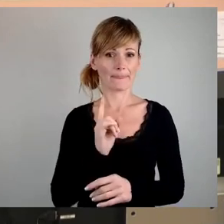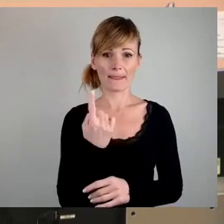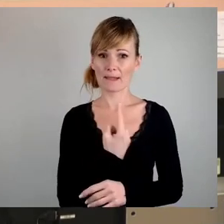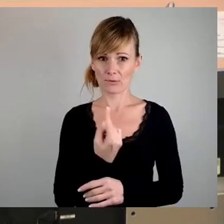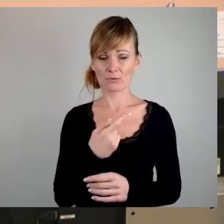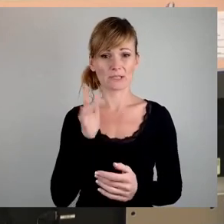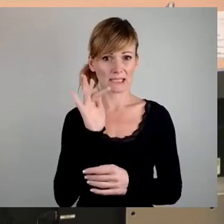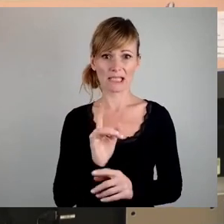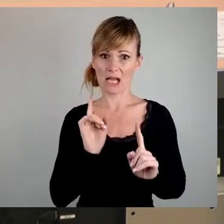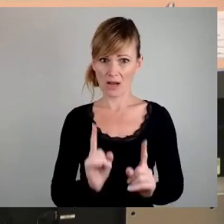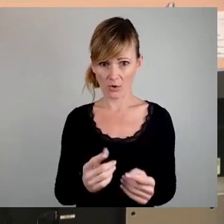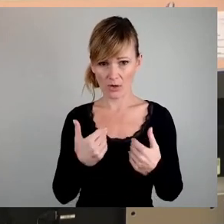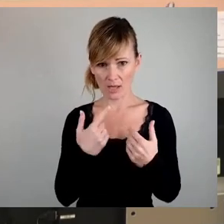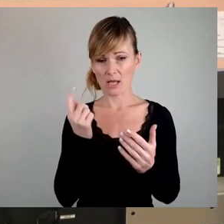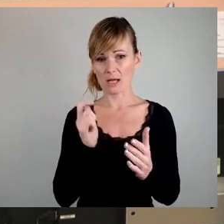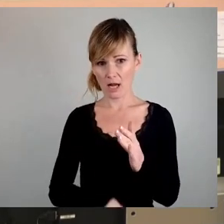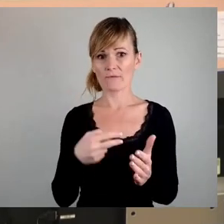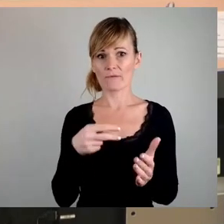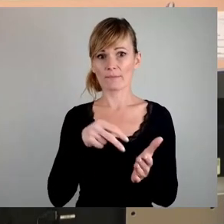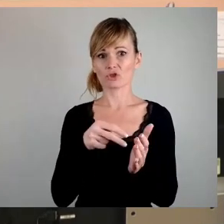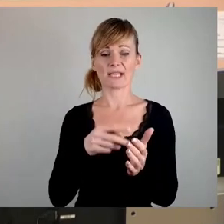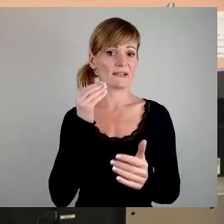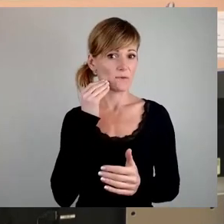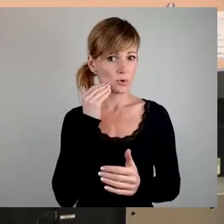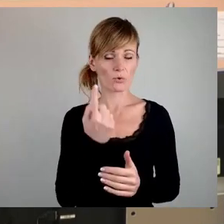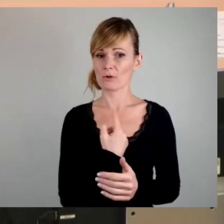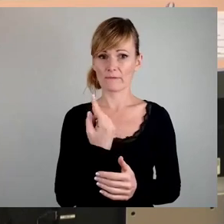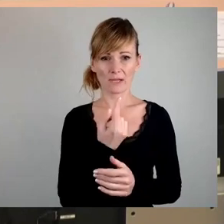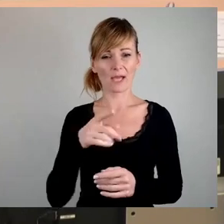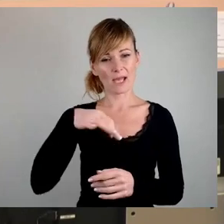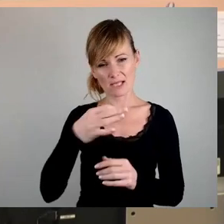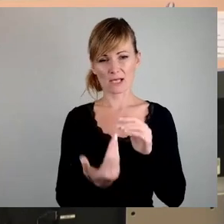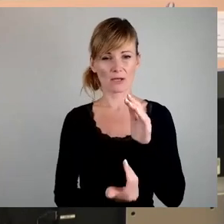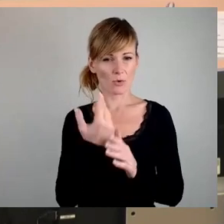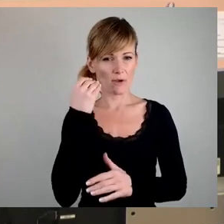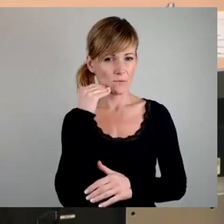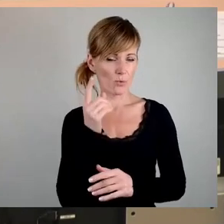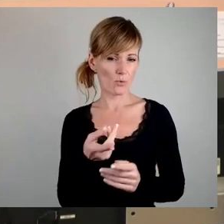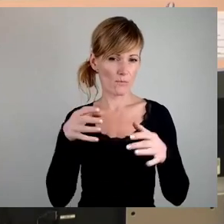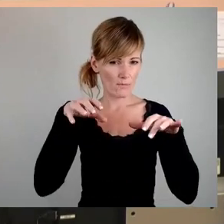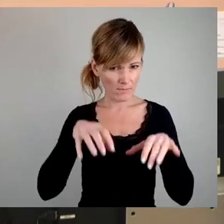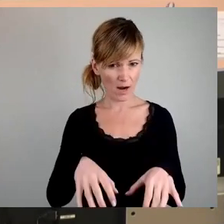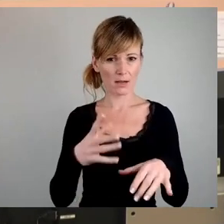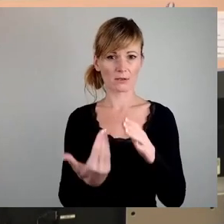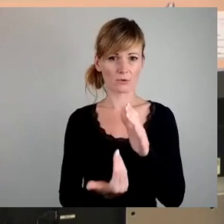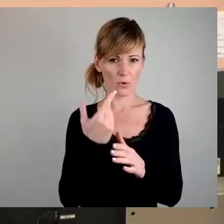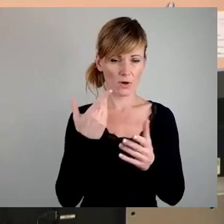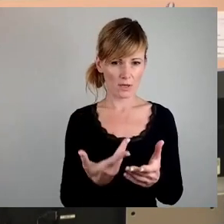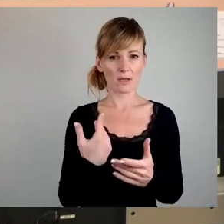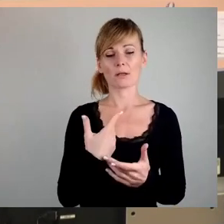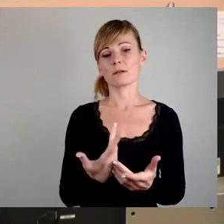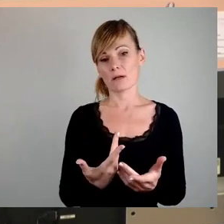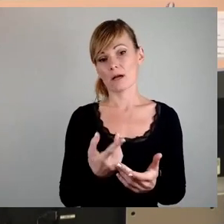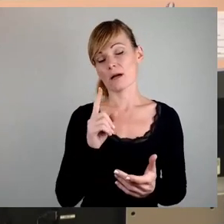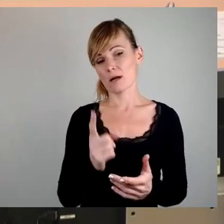dass mit dem Kauf der Bestandswohnung weder eine einzige neue Wohnung auf den Markt neu dazukommt, geschweige denn eine